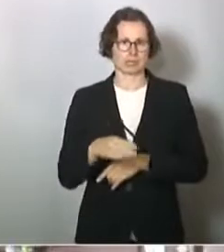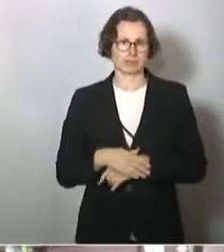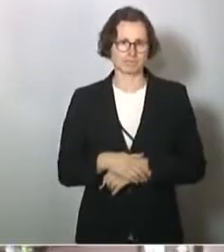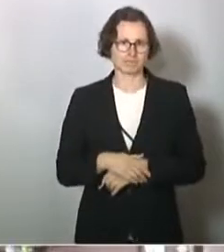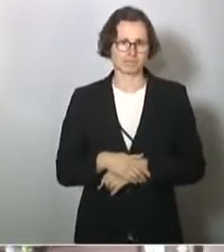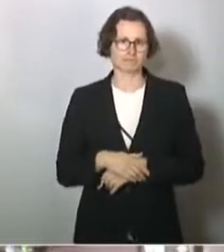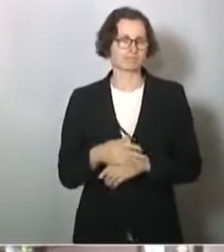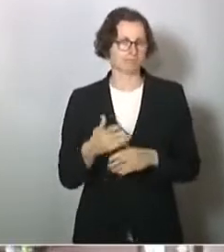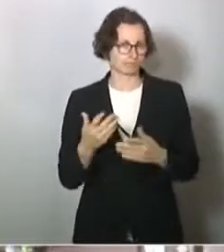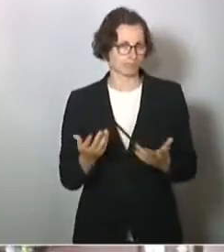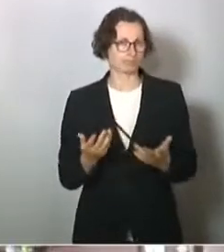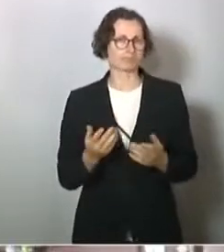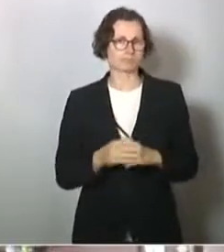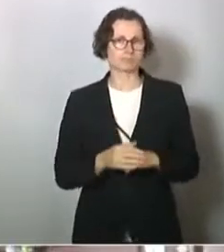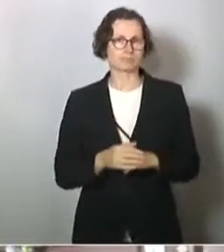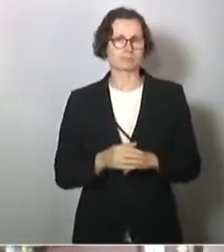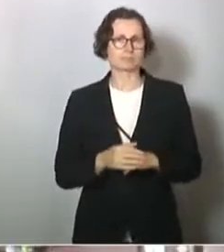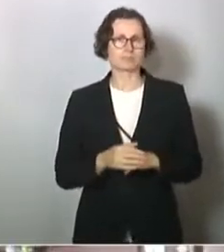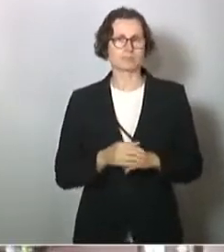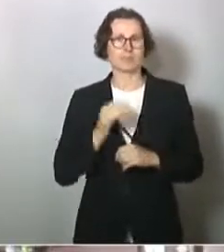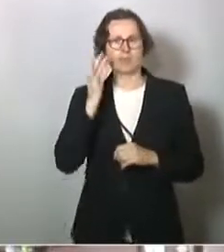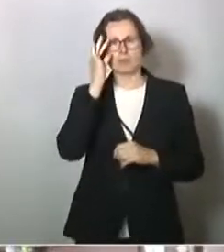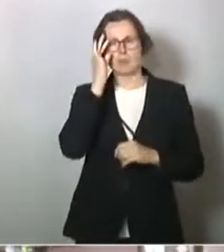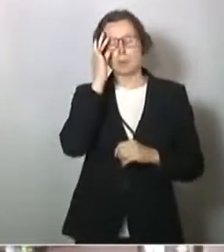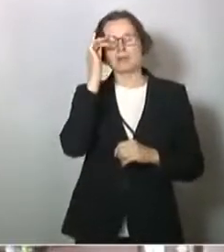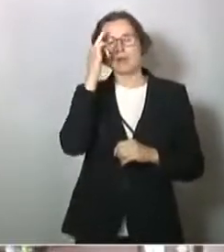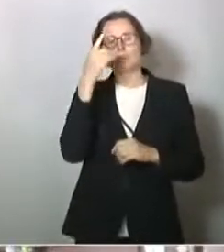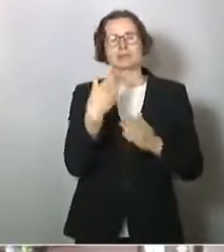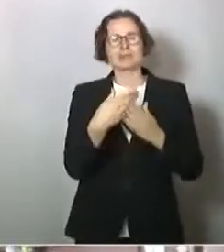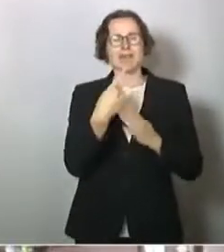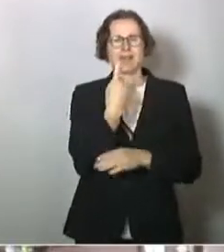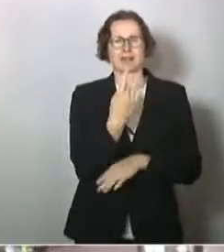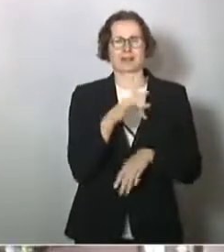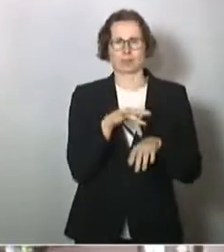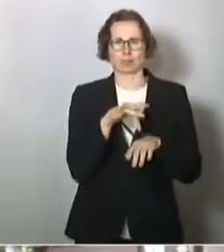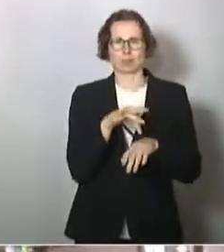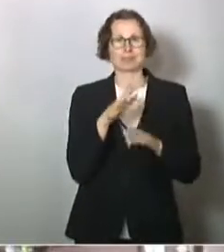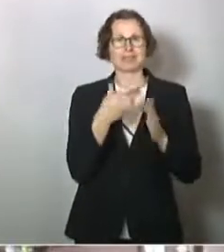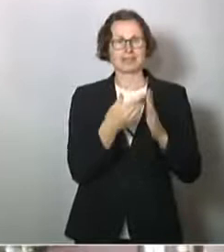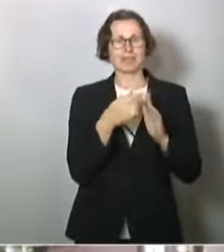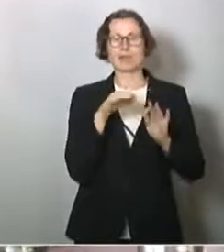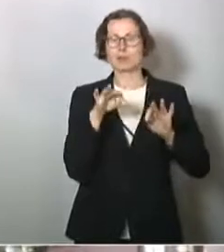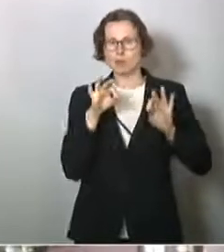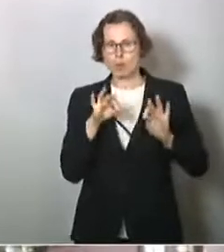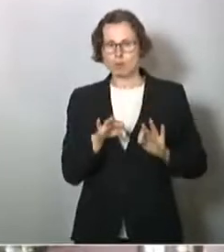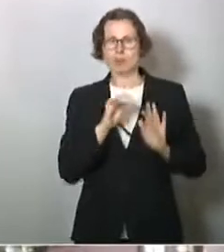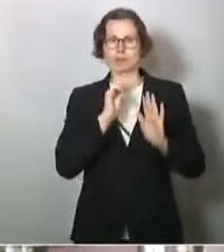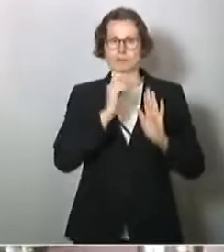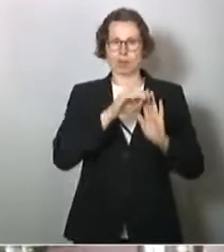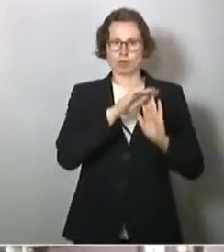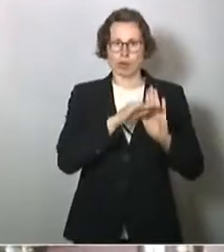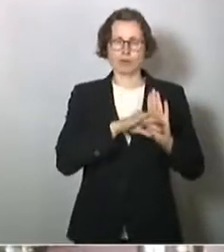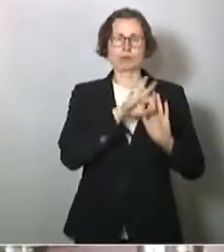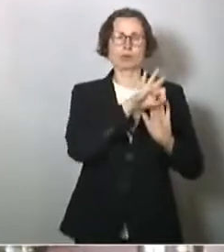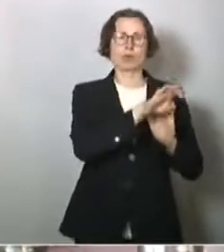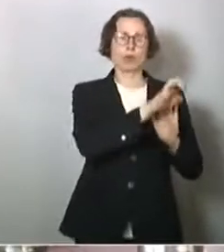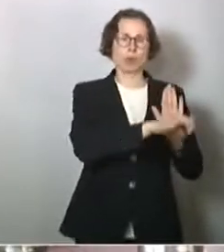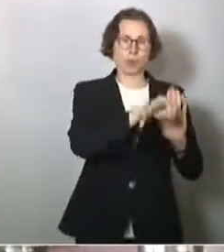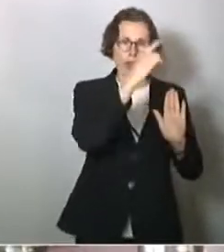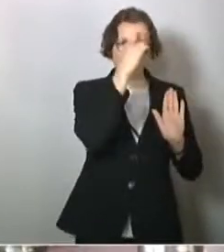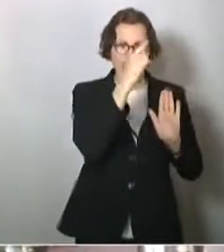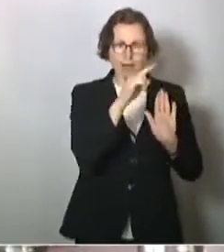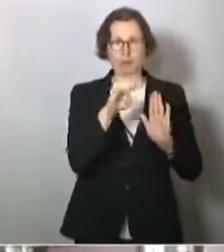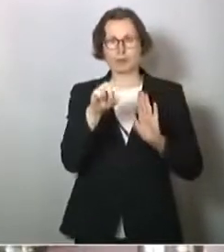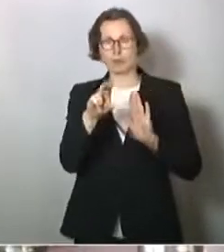ist ein Punkt. Und deswegen sind hier eine Reihe von konkreten Vorschlägen für Europaratsebene, für EU-Ebene, auch auf der